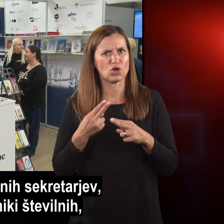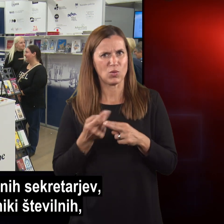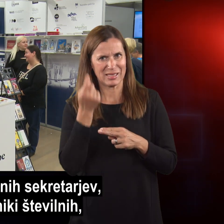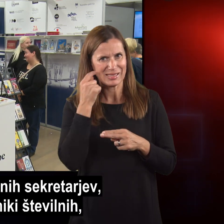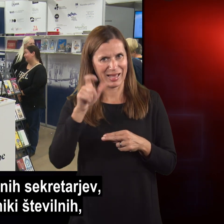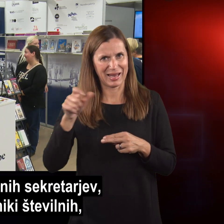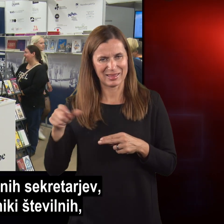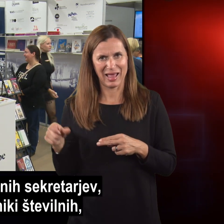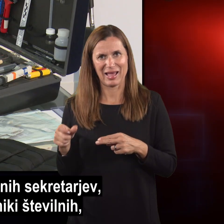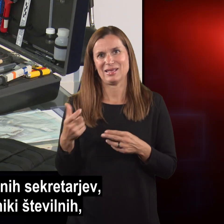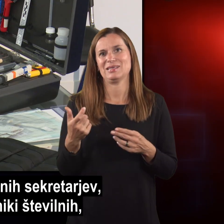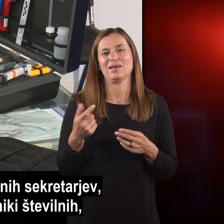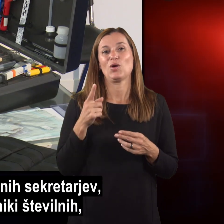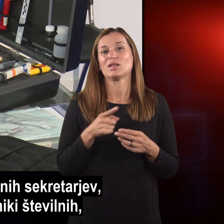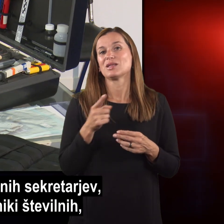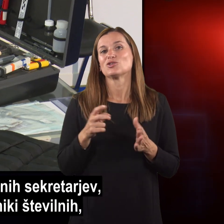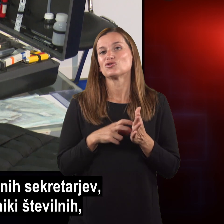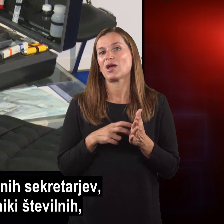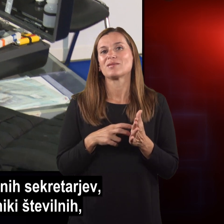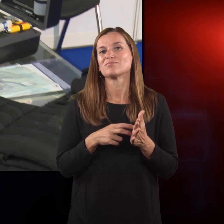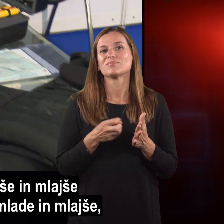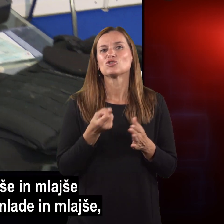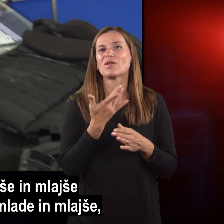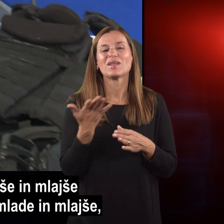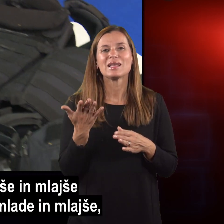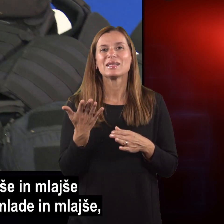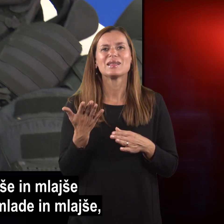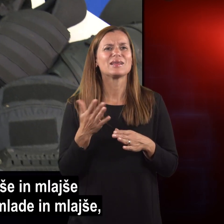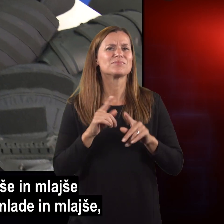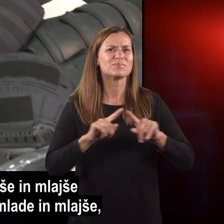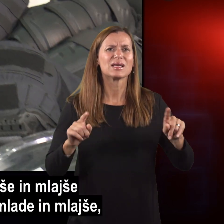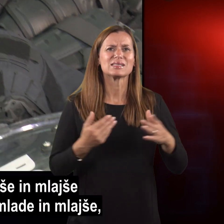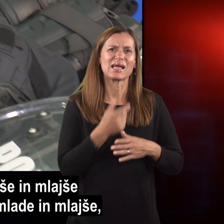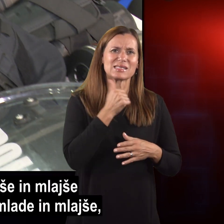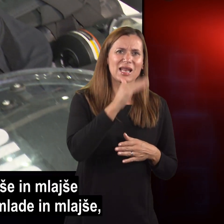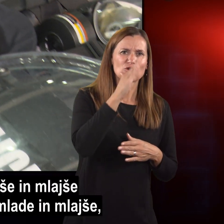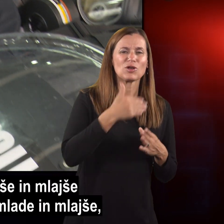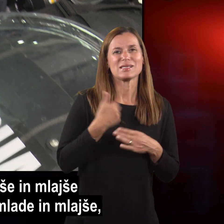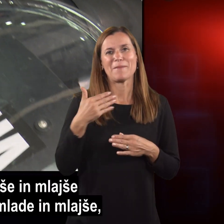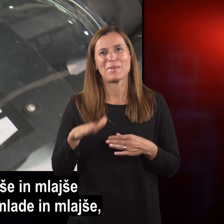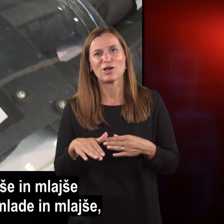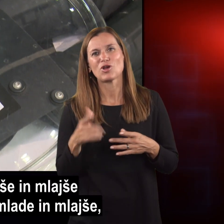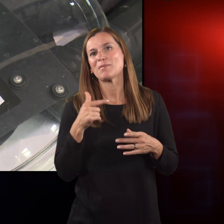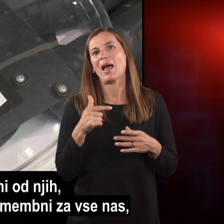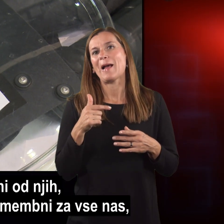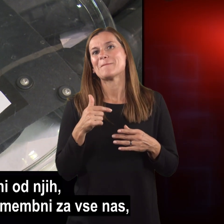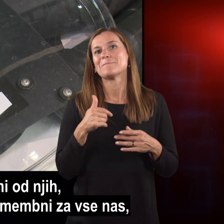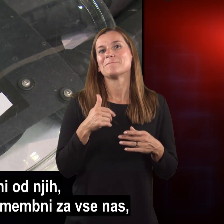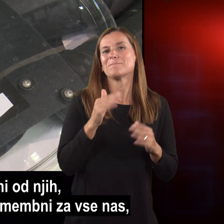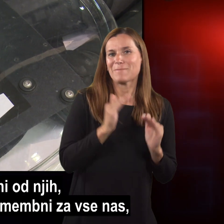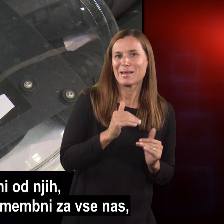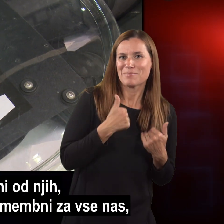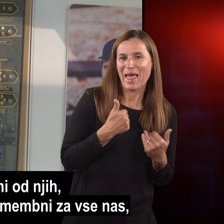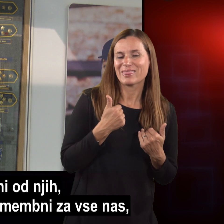državnih sekretarjev, predstojniki številnih za starejše in mlajše, ali za manj mlade